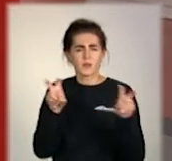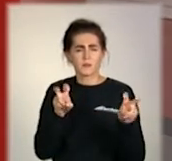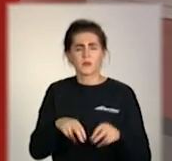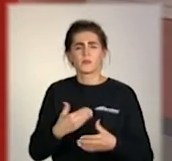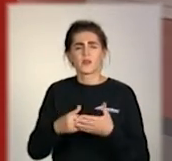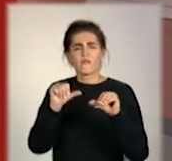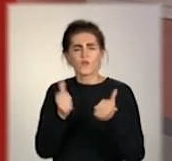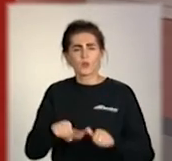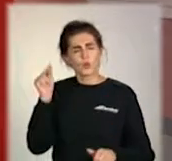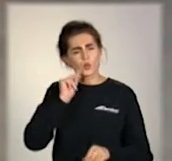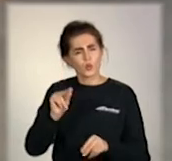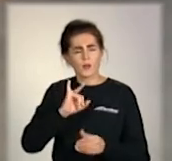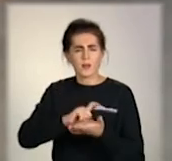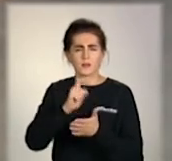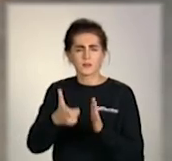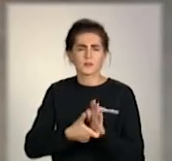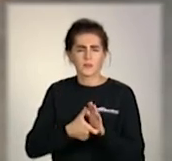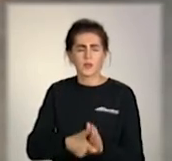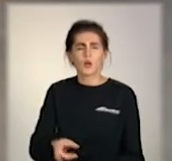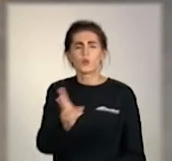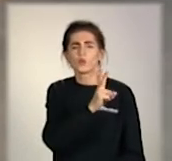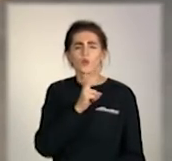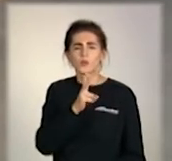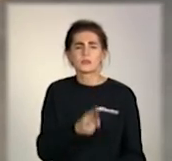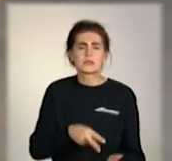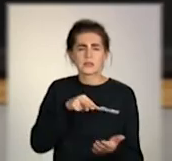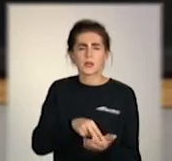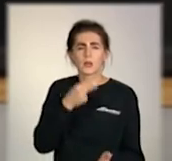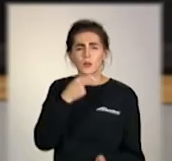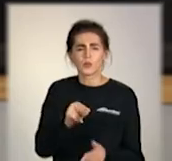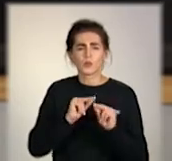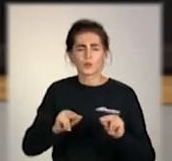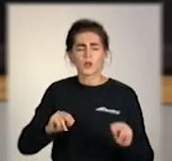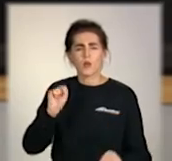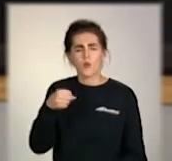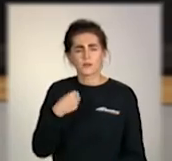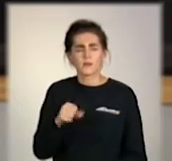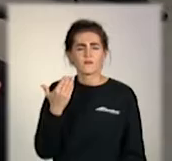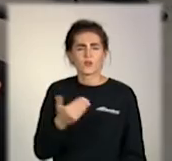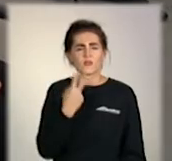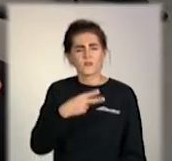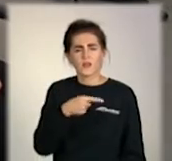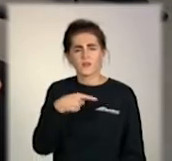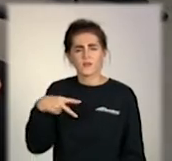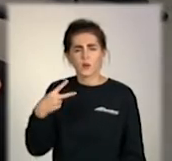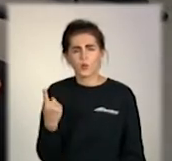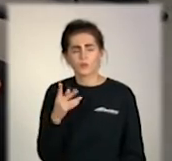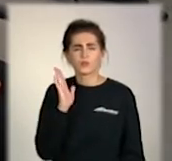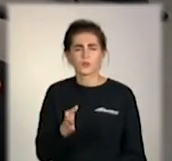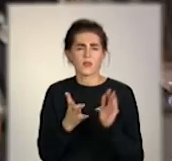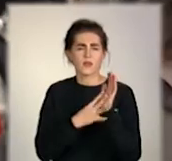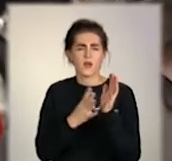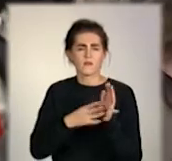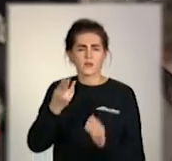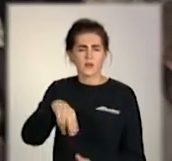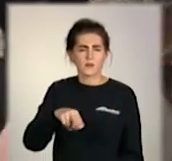форми уроку і класу. А хто стане найкращим вчителем при Азов'я-2021, стане відомо вже 9 грудня.